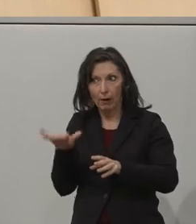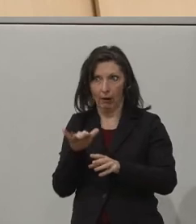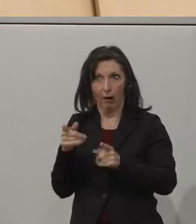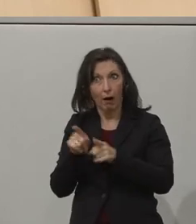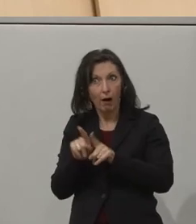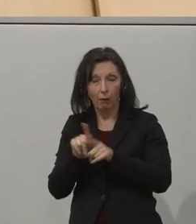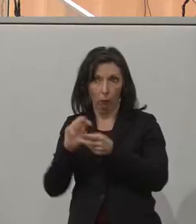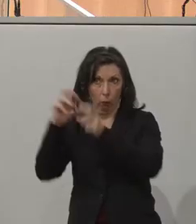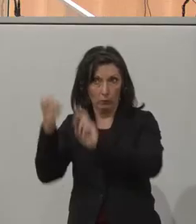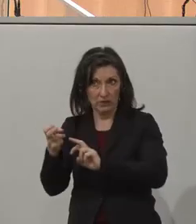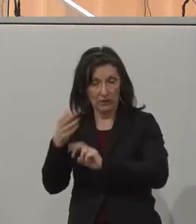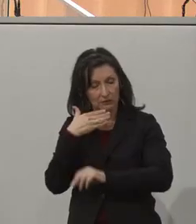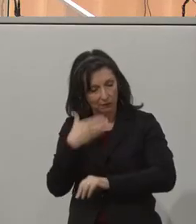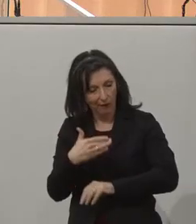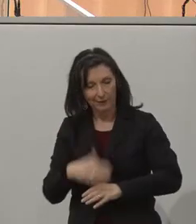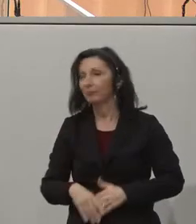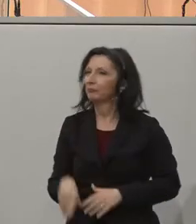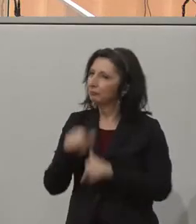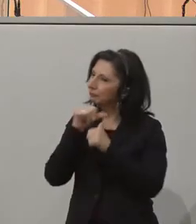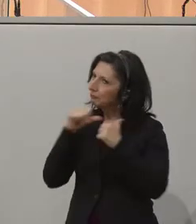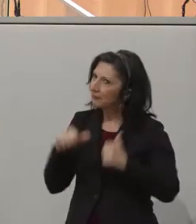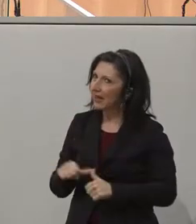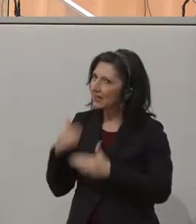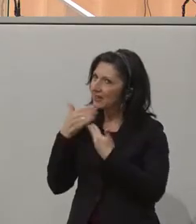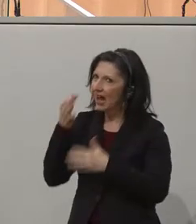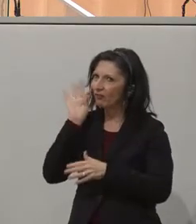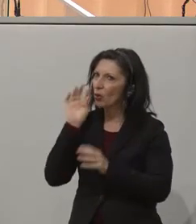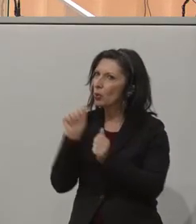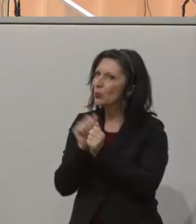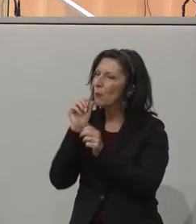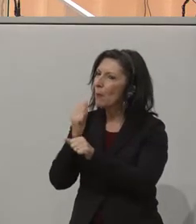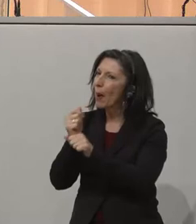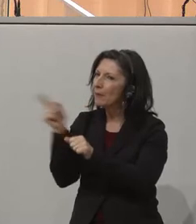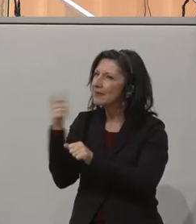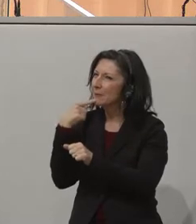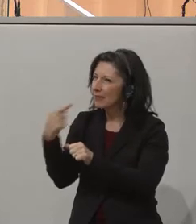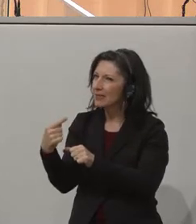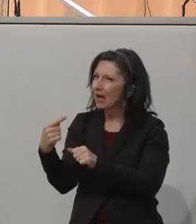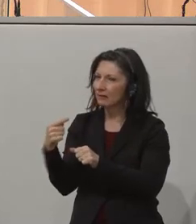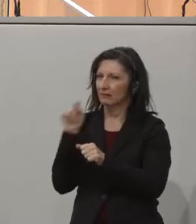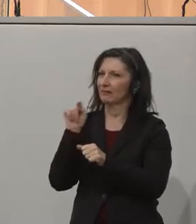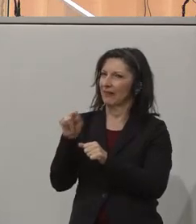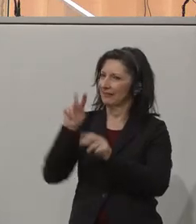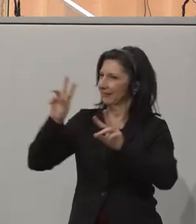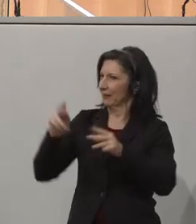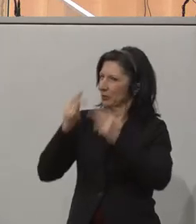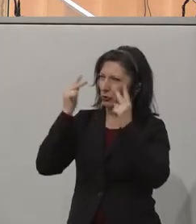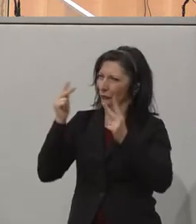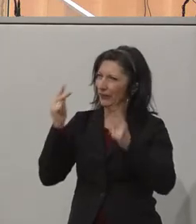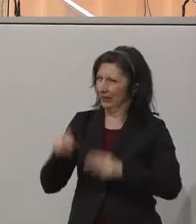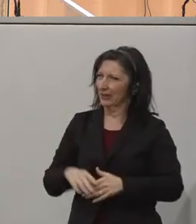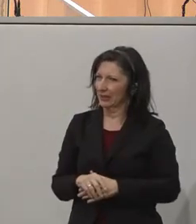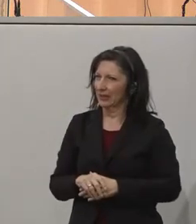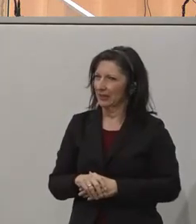Danke. Herzlichen Dank, Frau Nuss-Baumer. Und Sie sagen es, es ist ein ganz wichtiges Thema, dass die